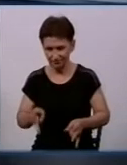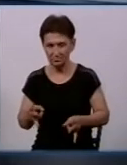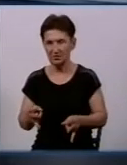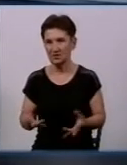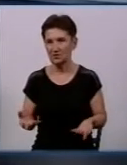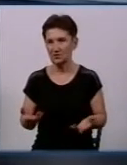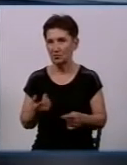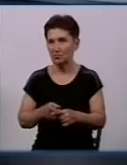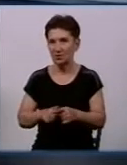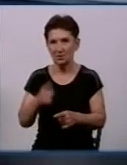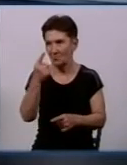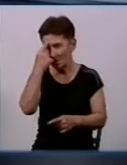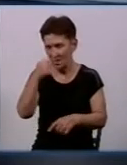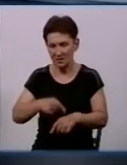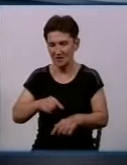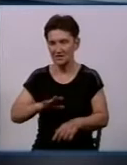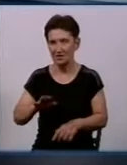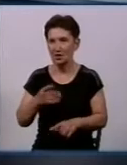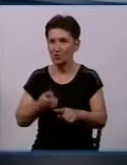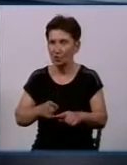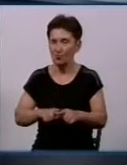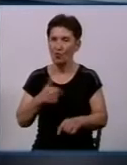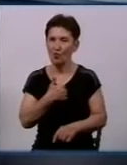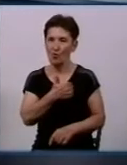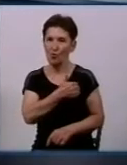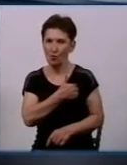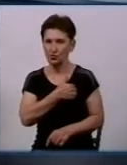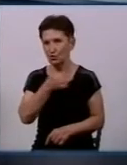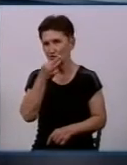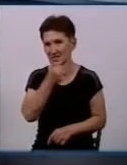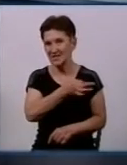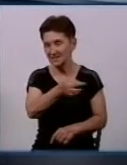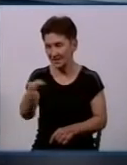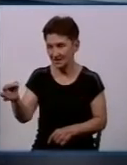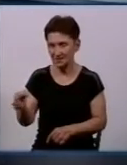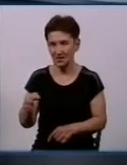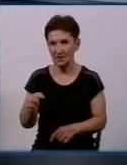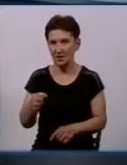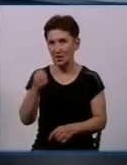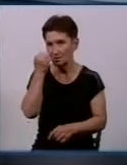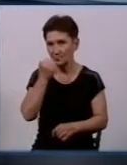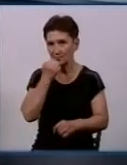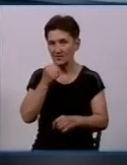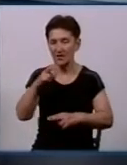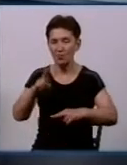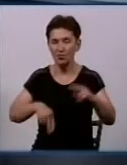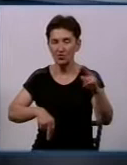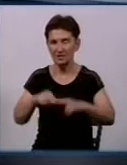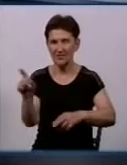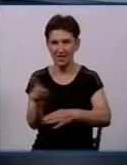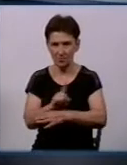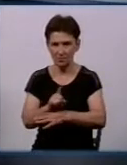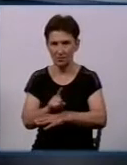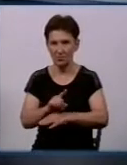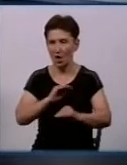думаю, що це не осознанно, а від незнання. Тому хочу сказати, користаючись можливостю, що відповідно до будівельних норм передбачається установка